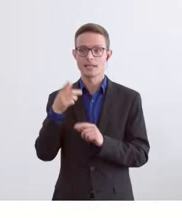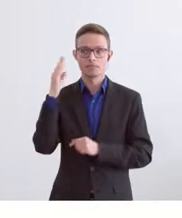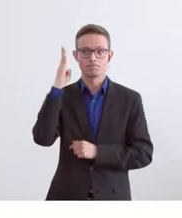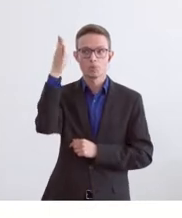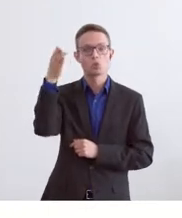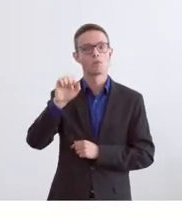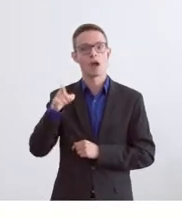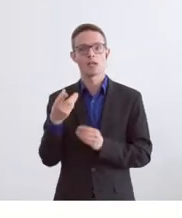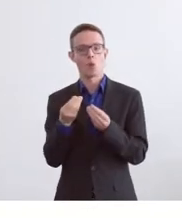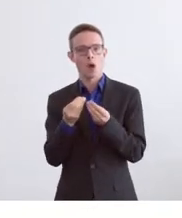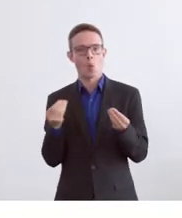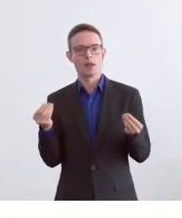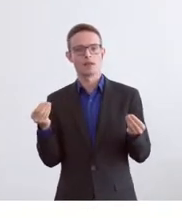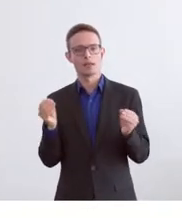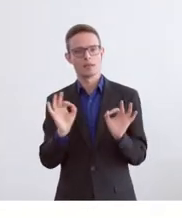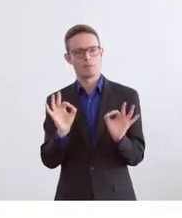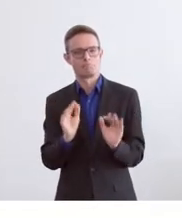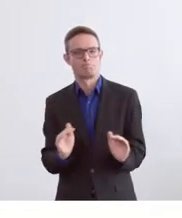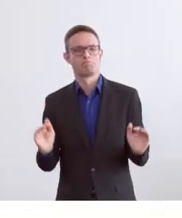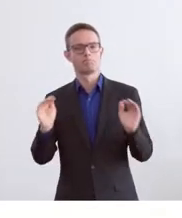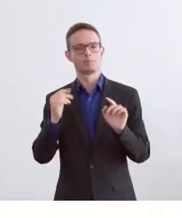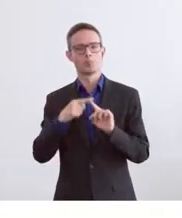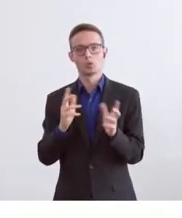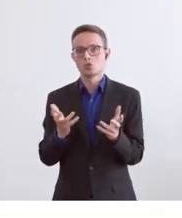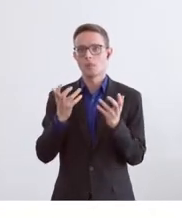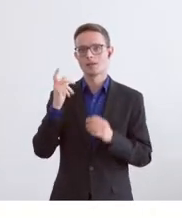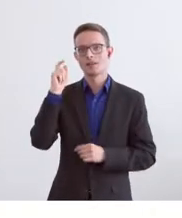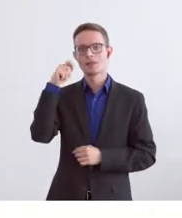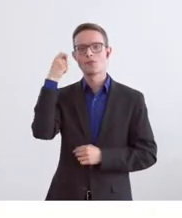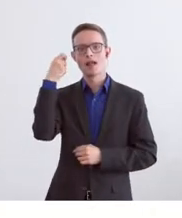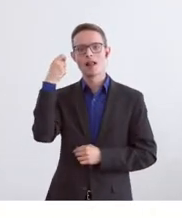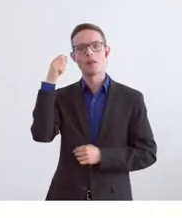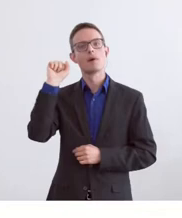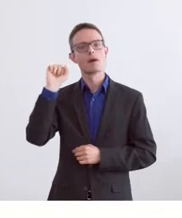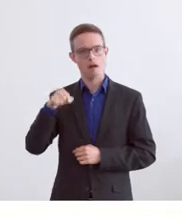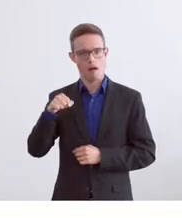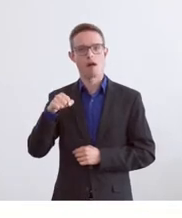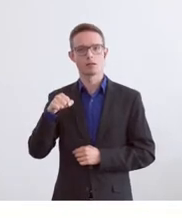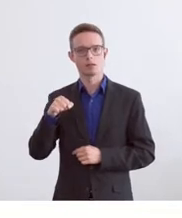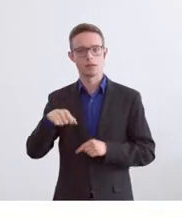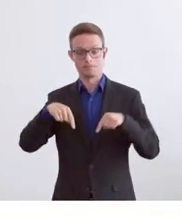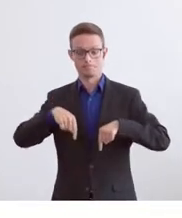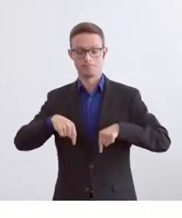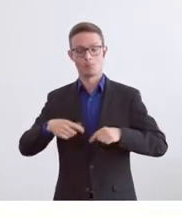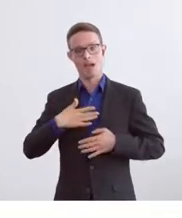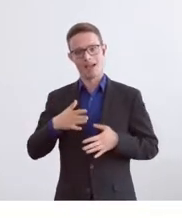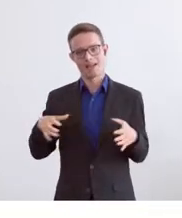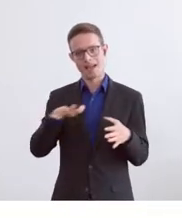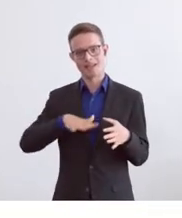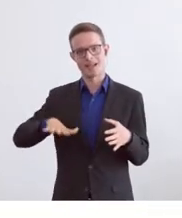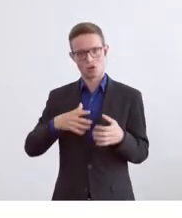hochstehend und insbesondere spannende Filmschaffen aus unserer eigenen Gesellschaft heraus